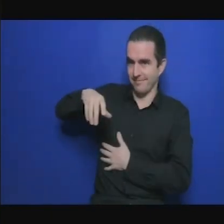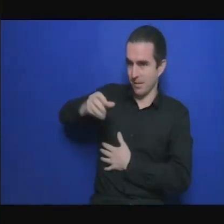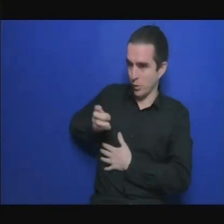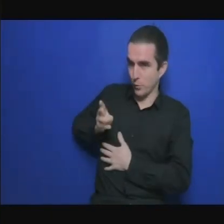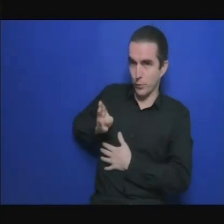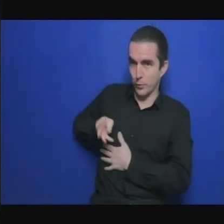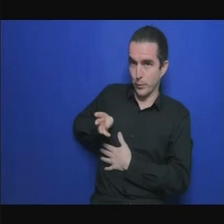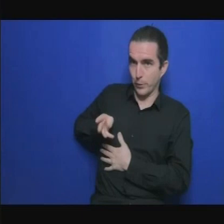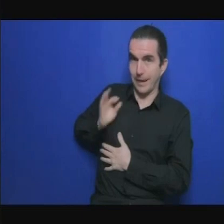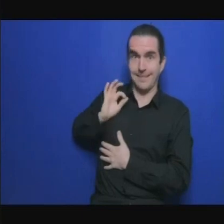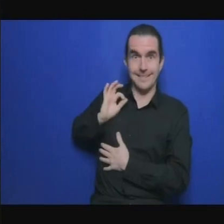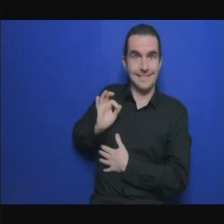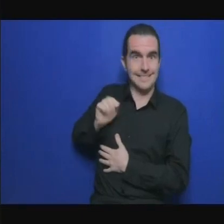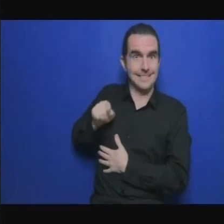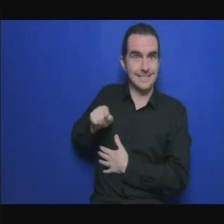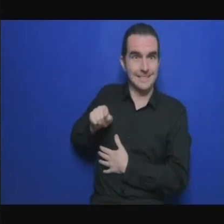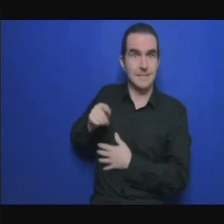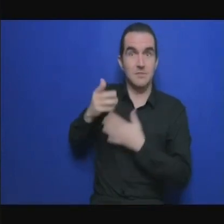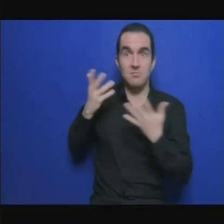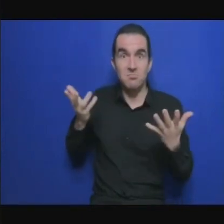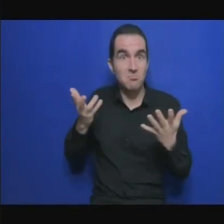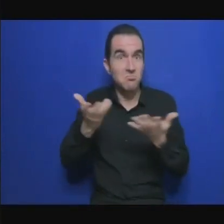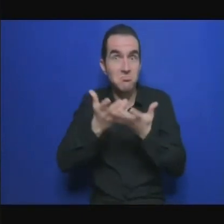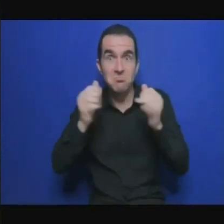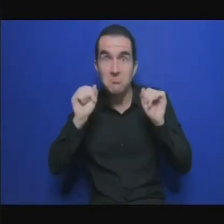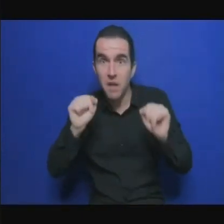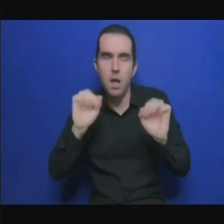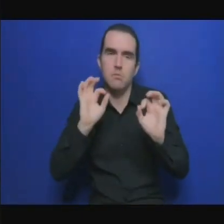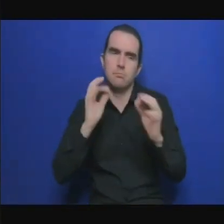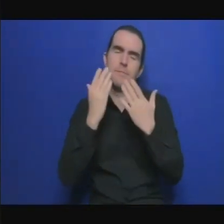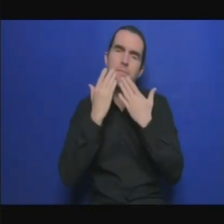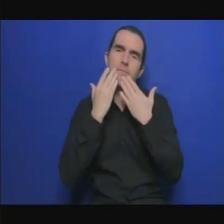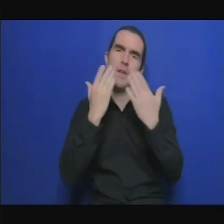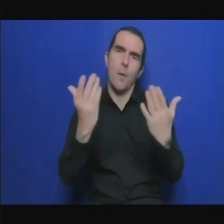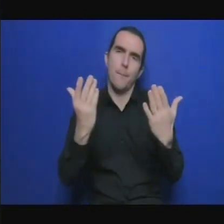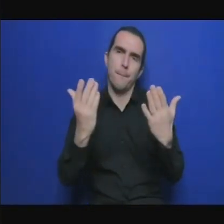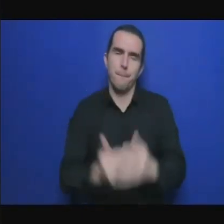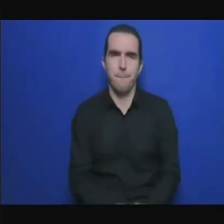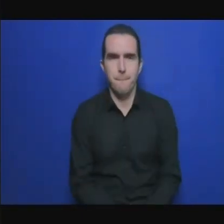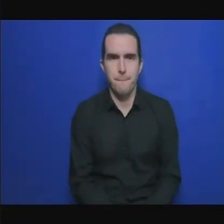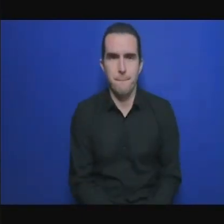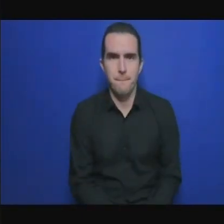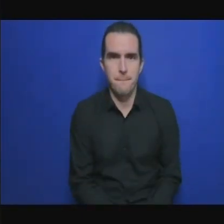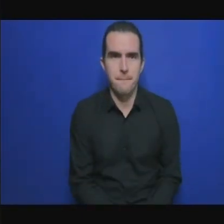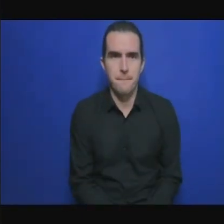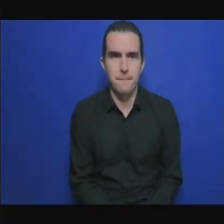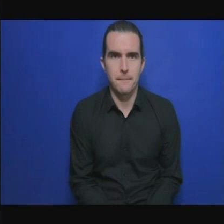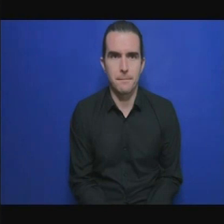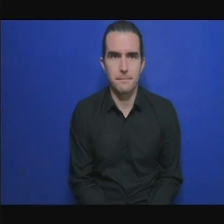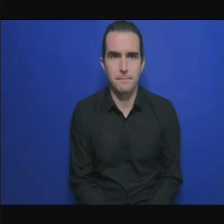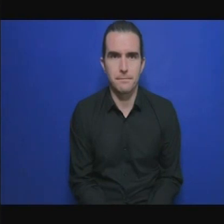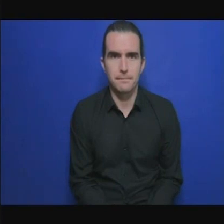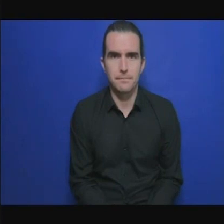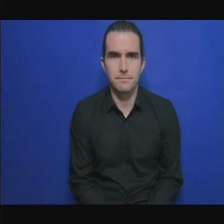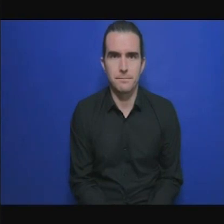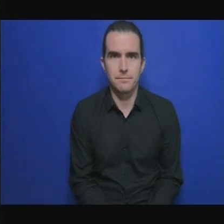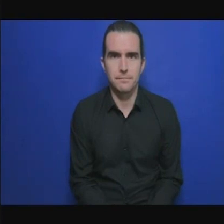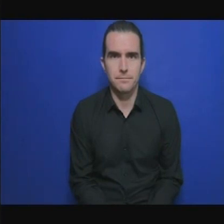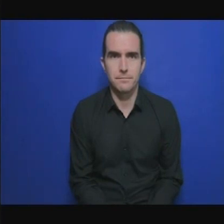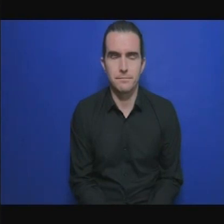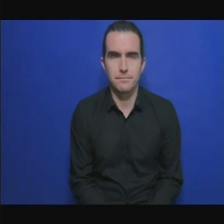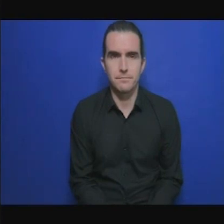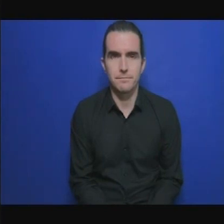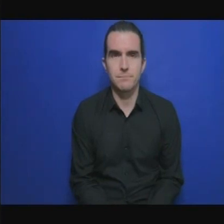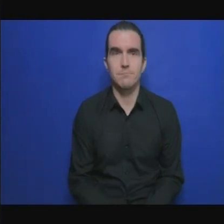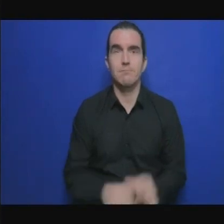merci je vais essayer d'être bref